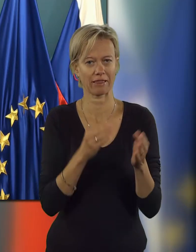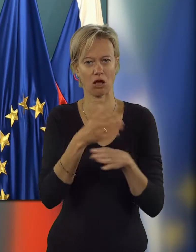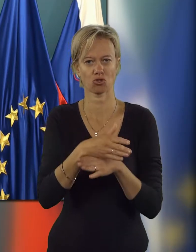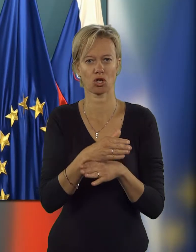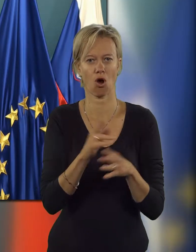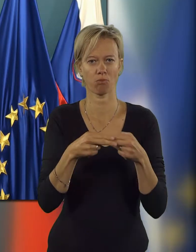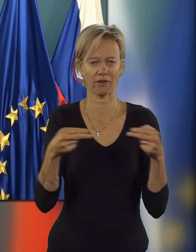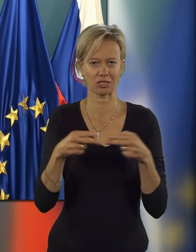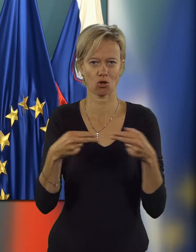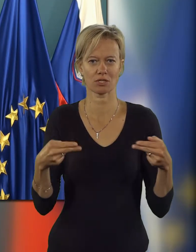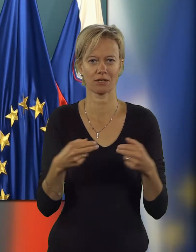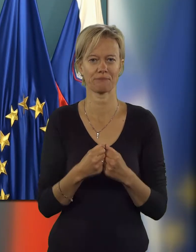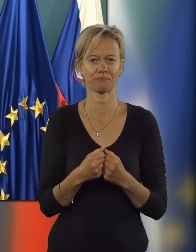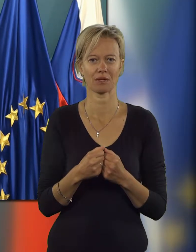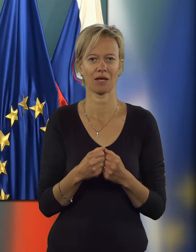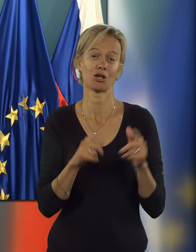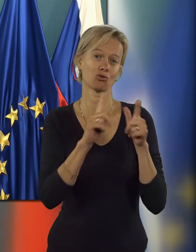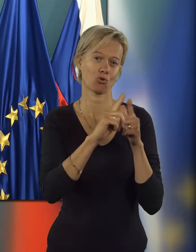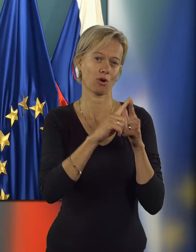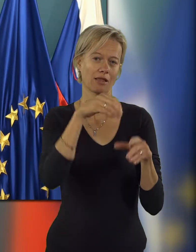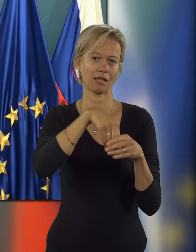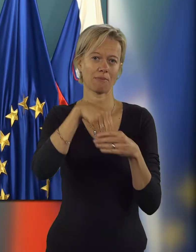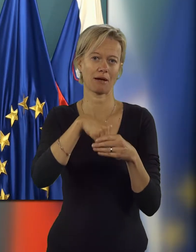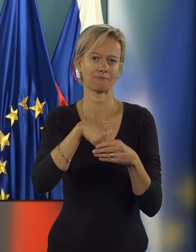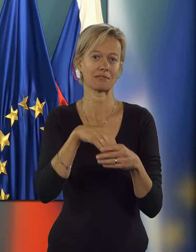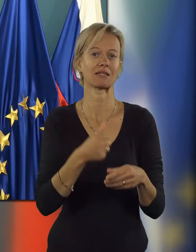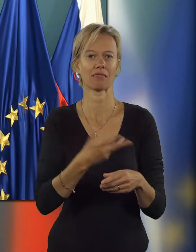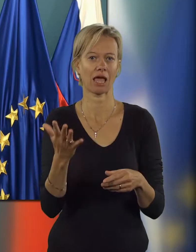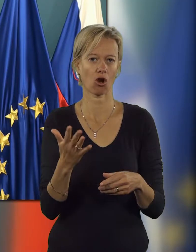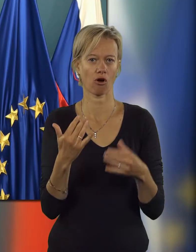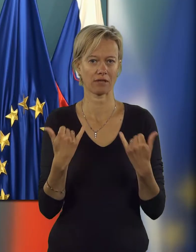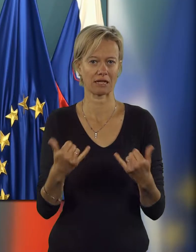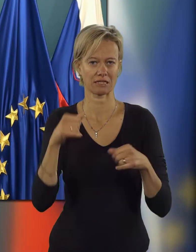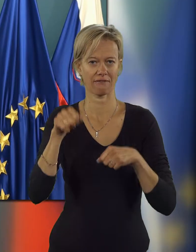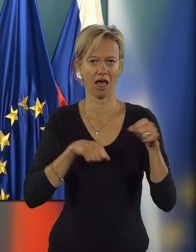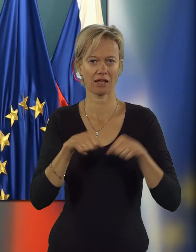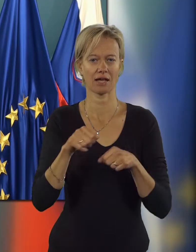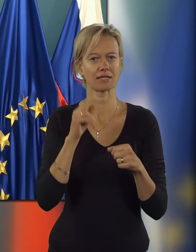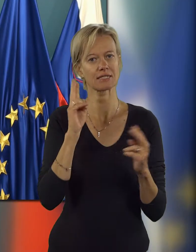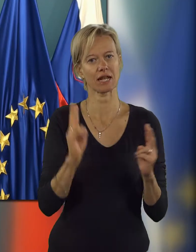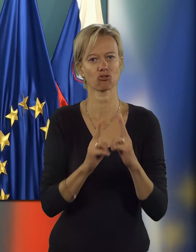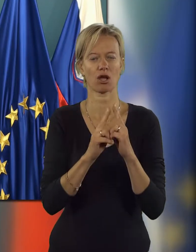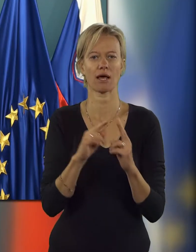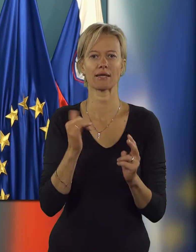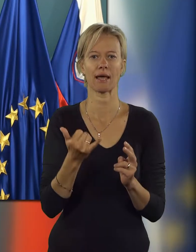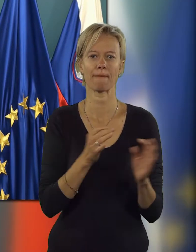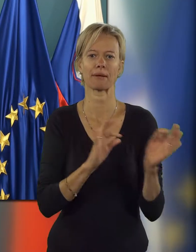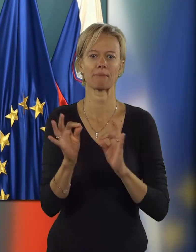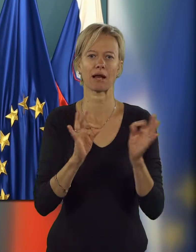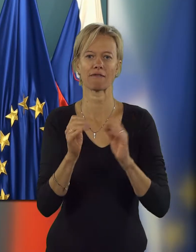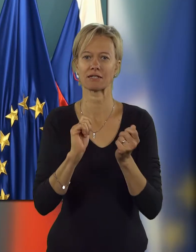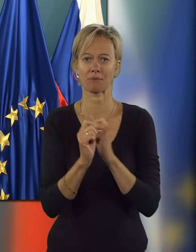davčnih obveznosti. Druga tema, s katero se je vlada danes srečala, je